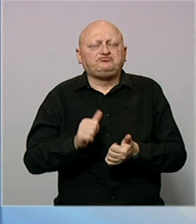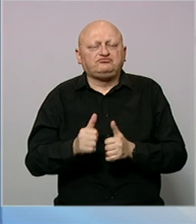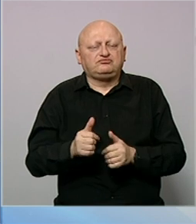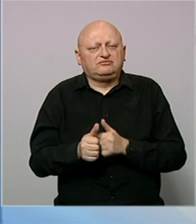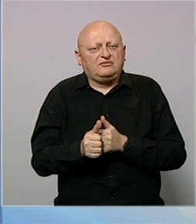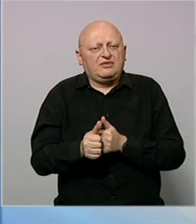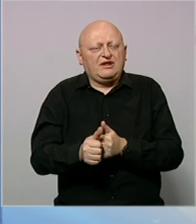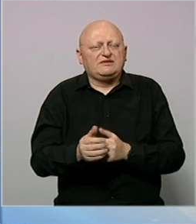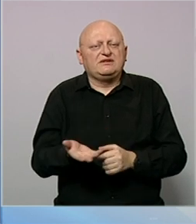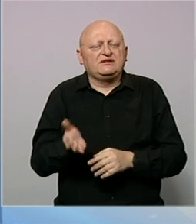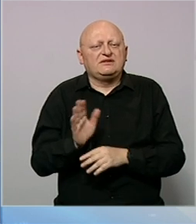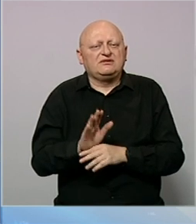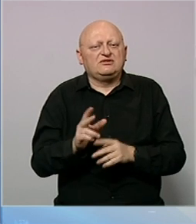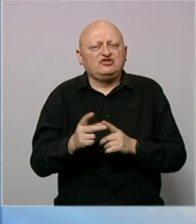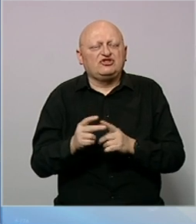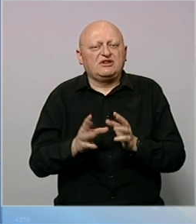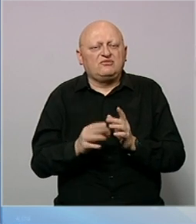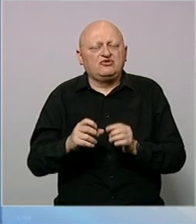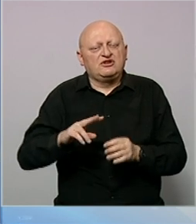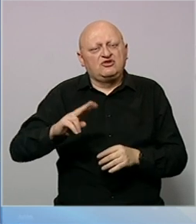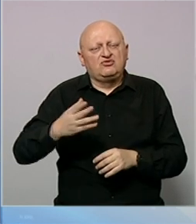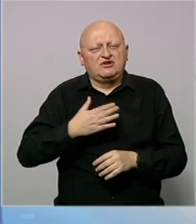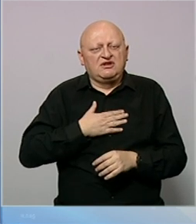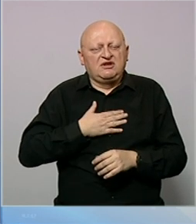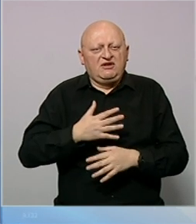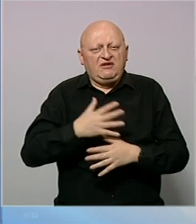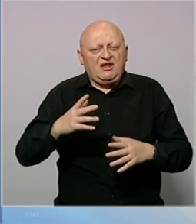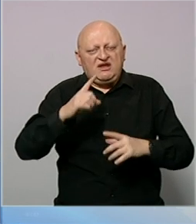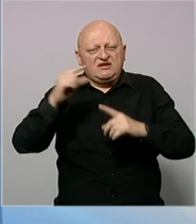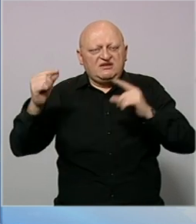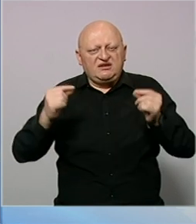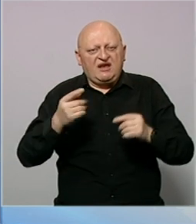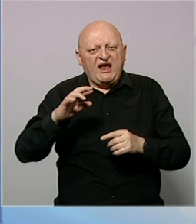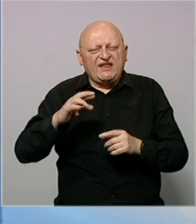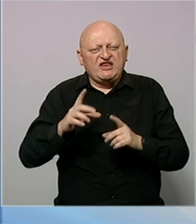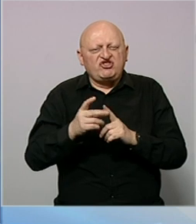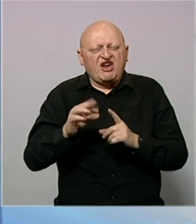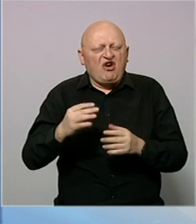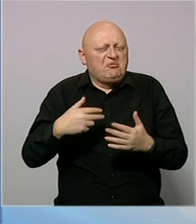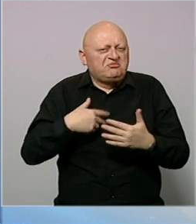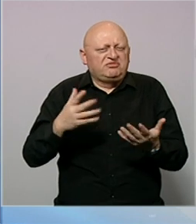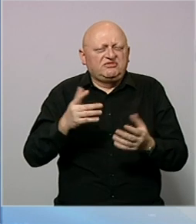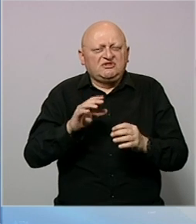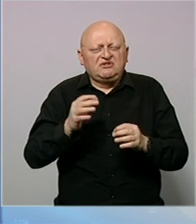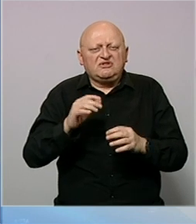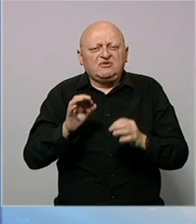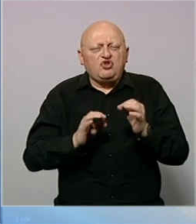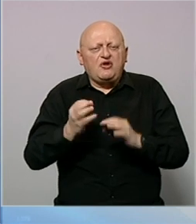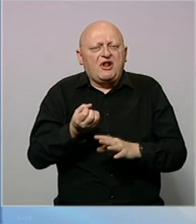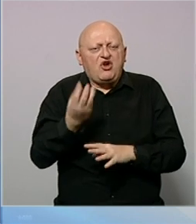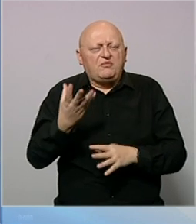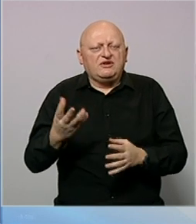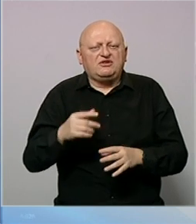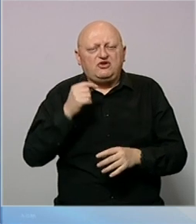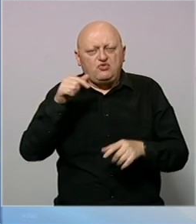Pomno se prate i nastupi Džana Namuse i ostalih naših velikih zvijezda poput Edina Đeke i nekako je sasvim normalno i prirodno da